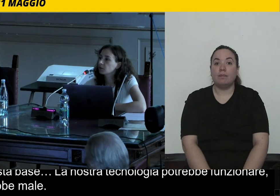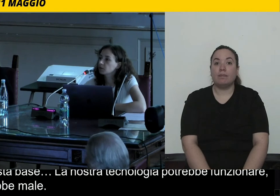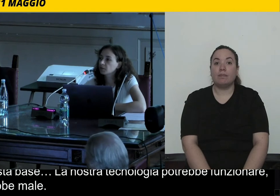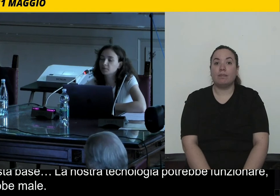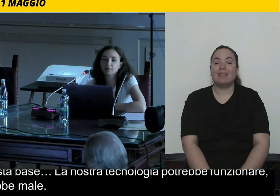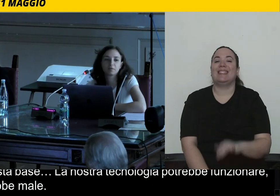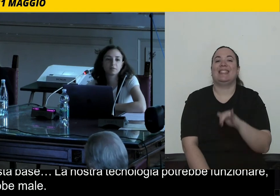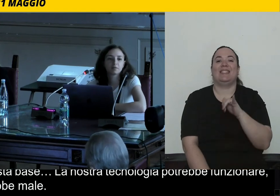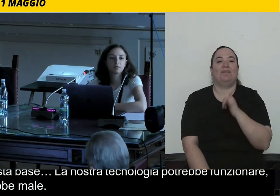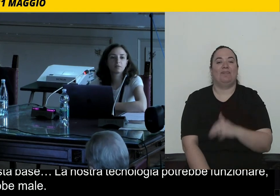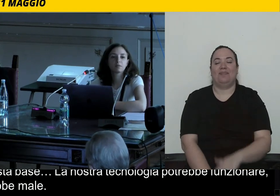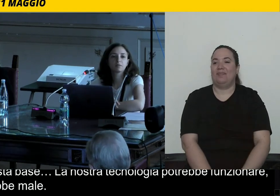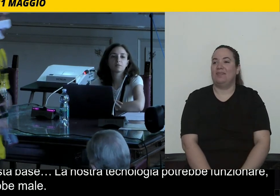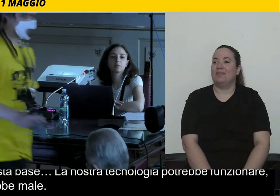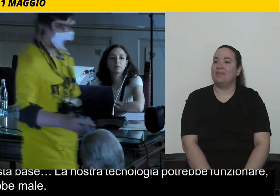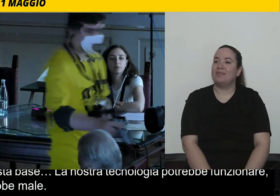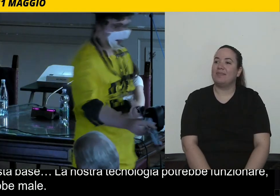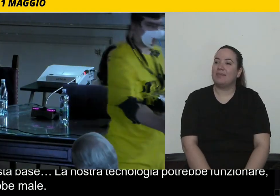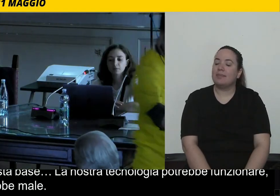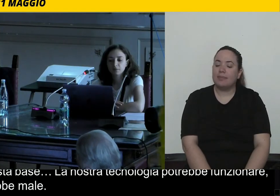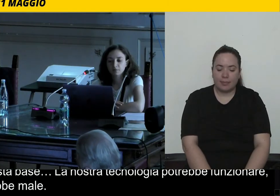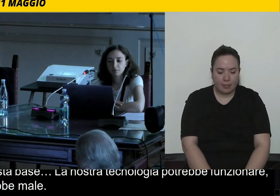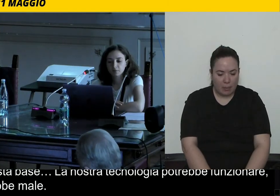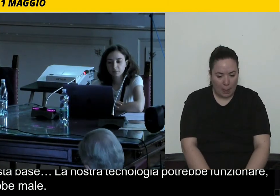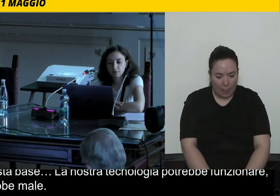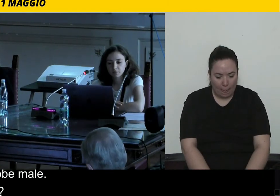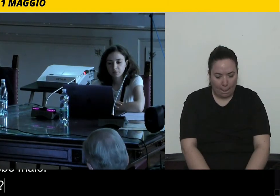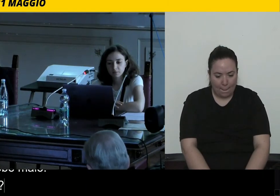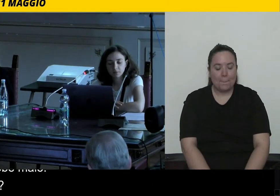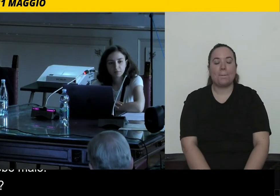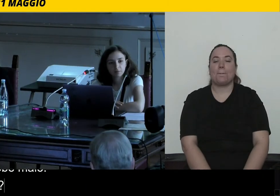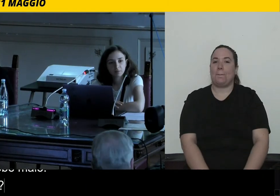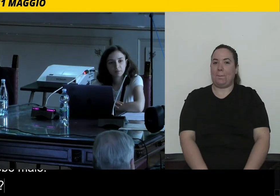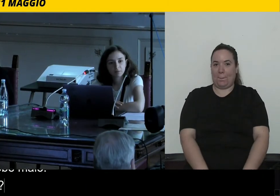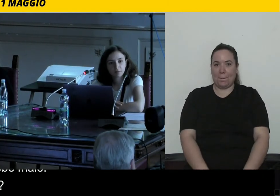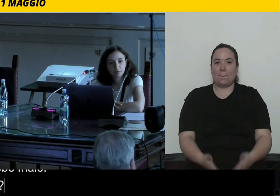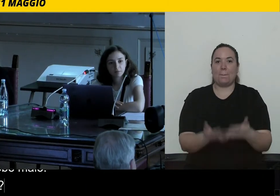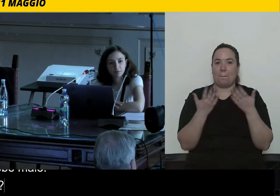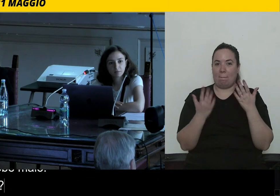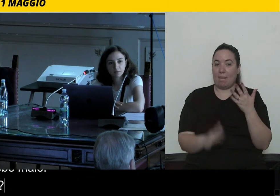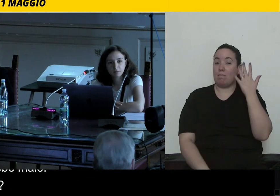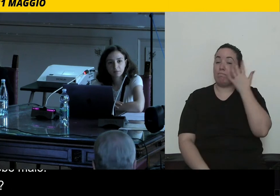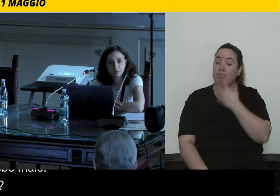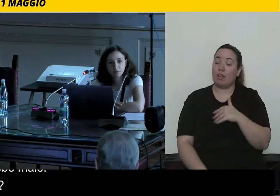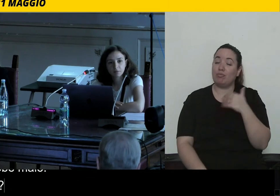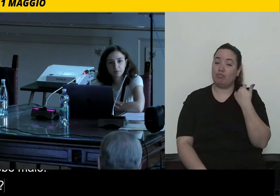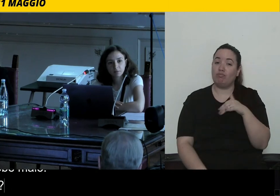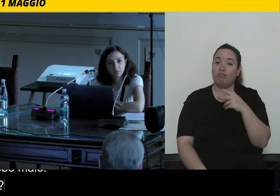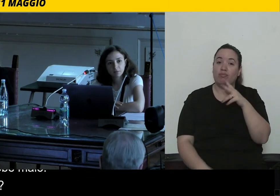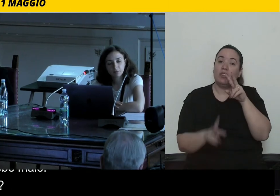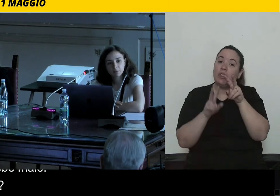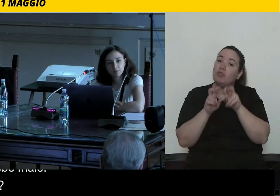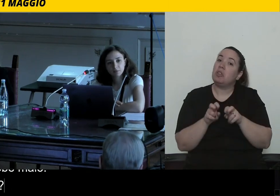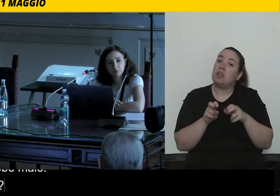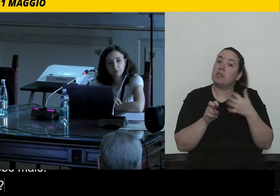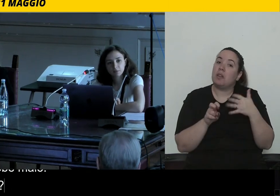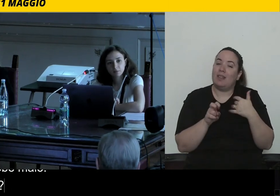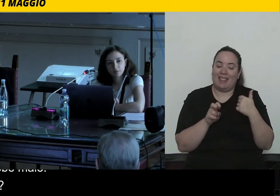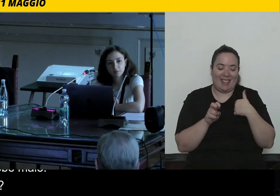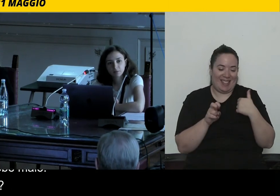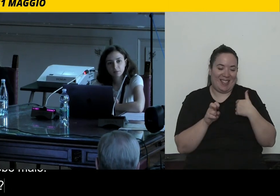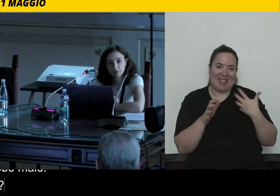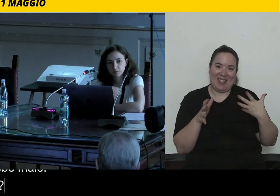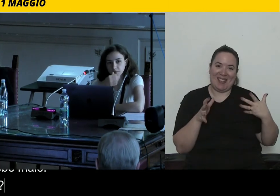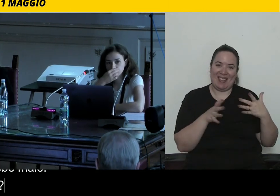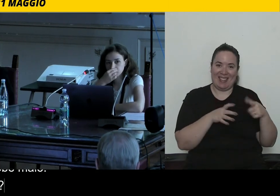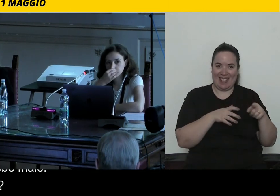Mi è piaciuto molto la vostra ricerca. Io seguo dei ragazzi che